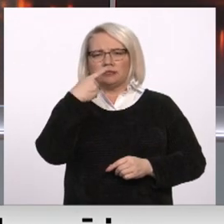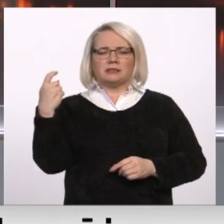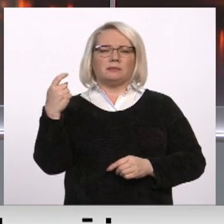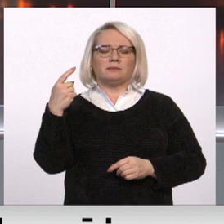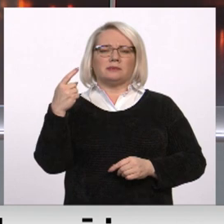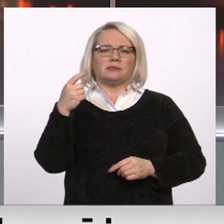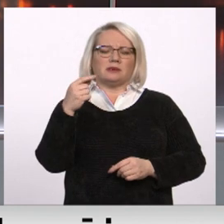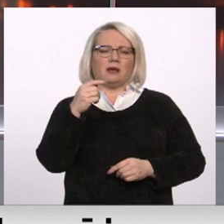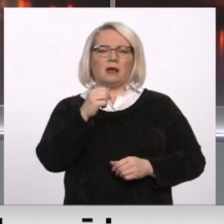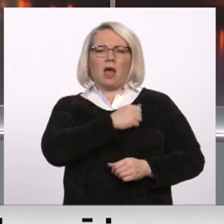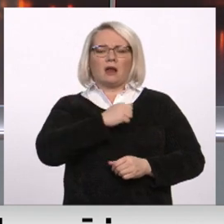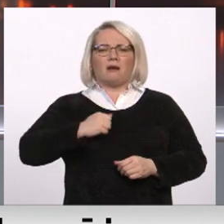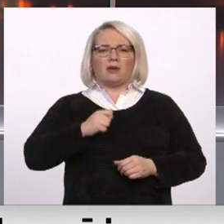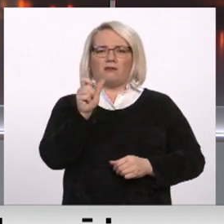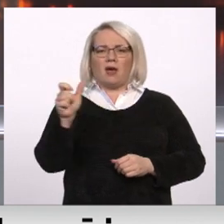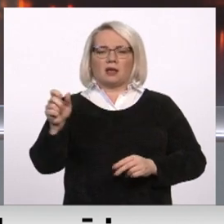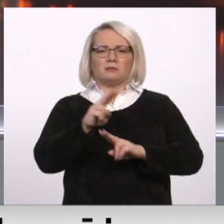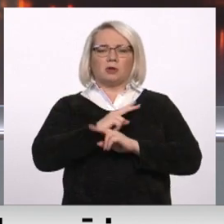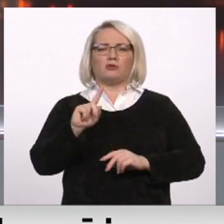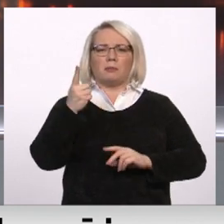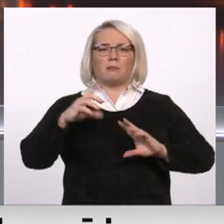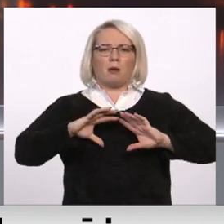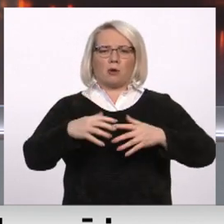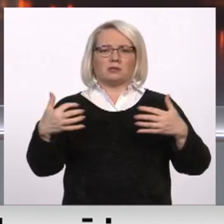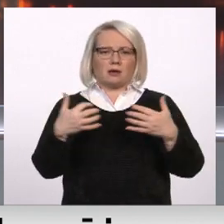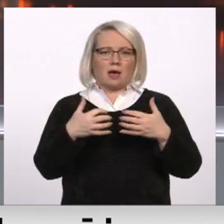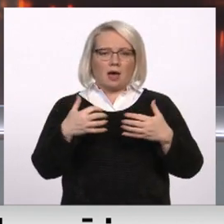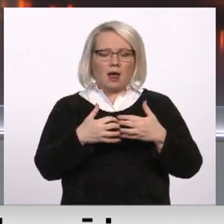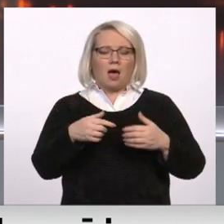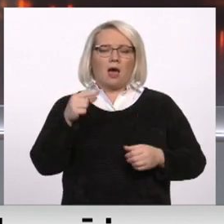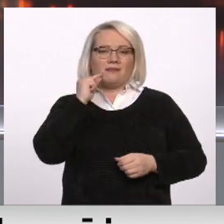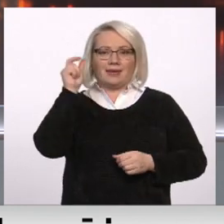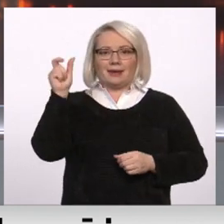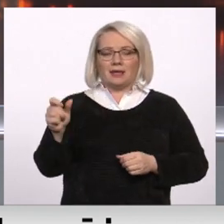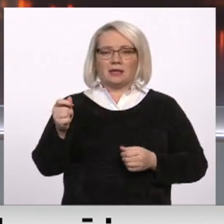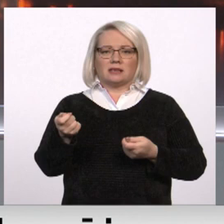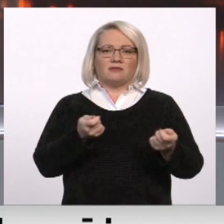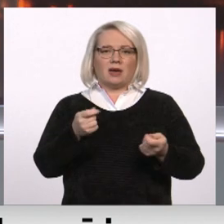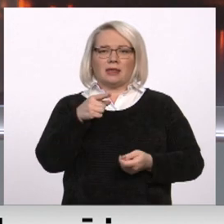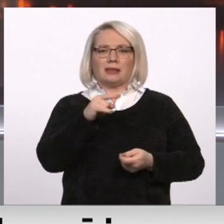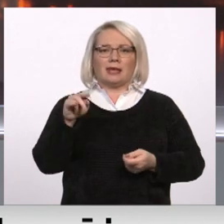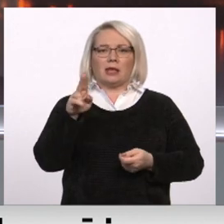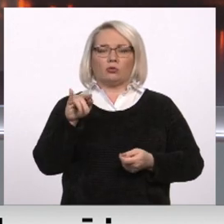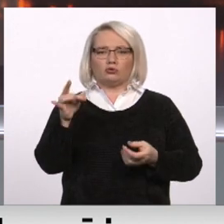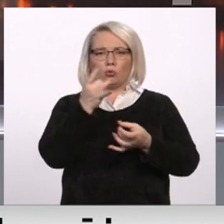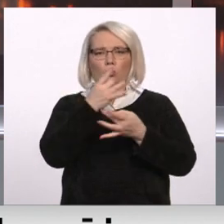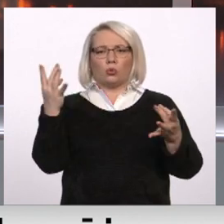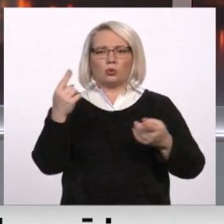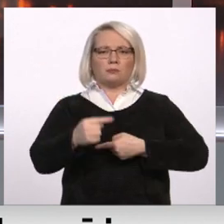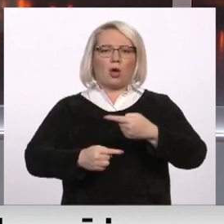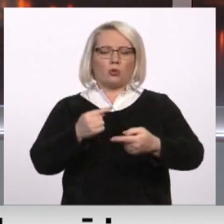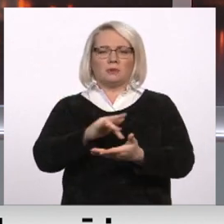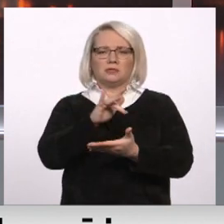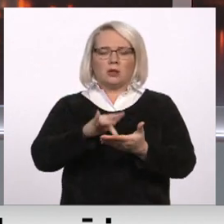vārdiem, kur gājuši bojā pirmā pasaules karlaikā, kas par špēles, kur šīkdienā vada Tīnūžu kultūras mantojuma centru, vairākus gadus